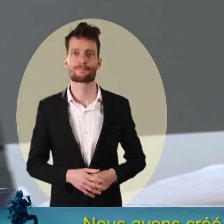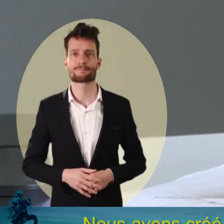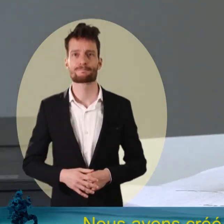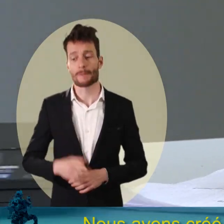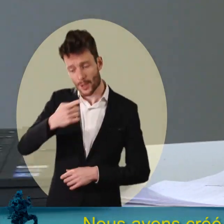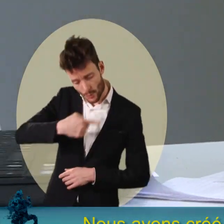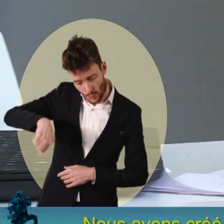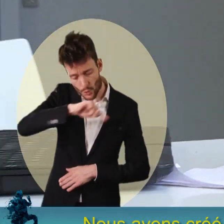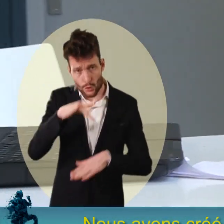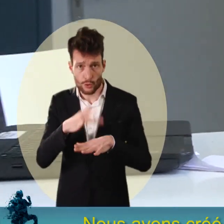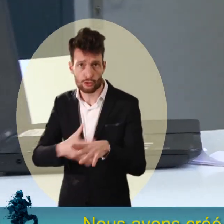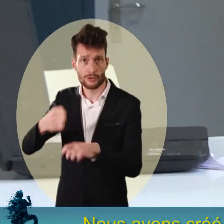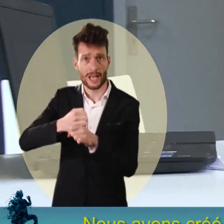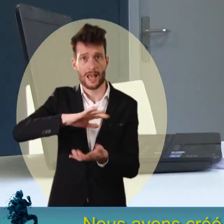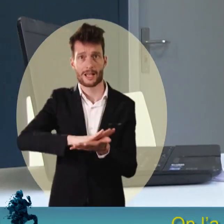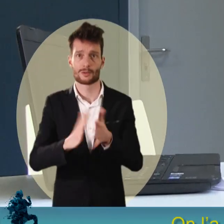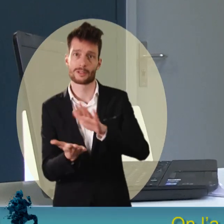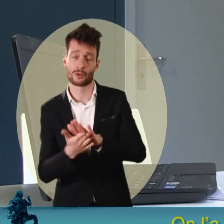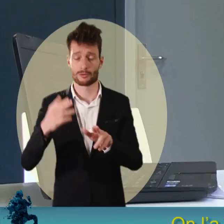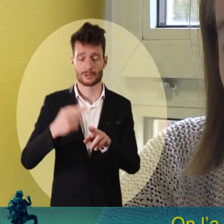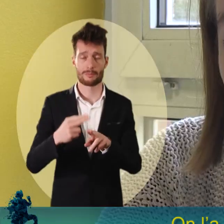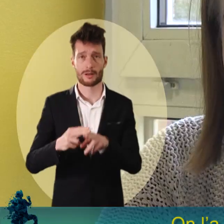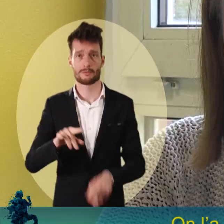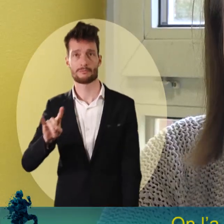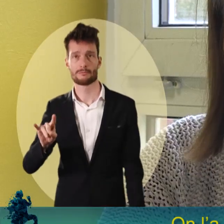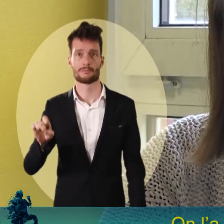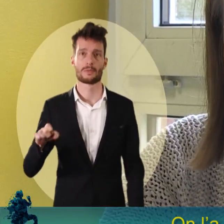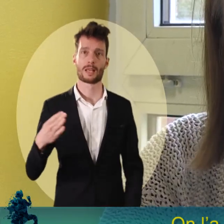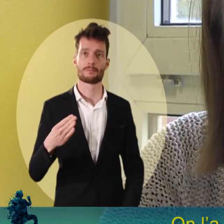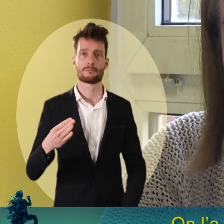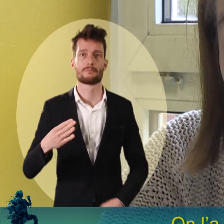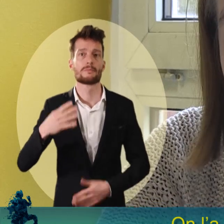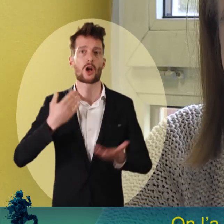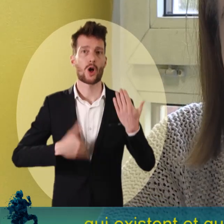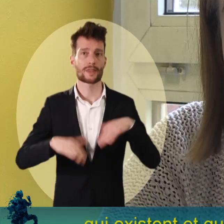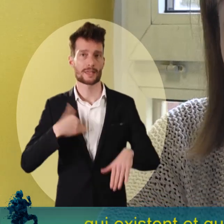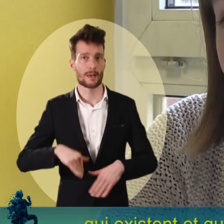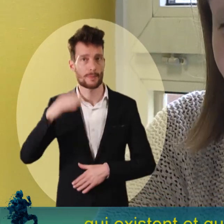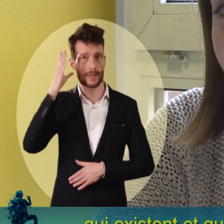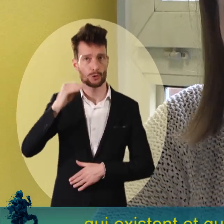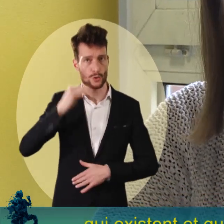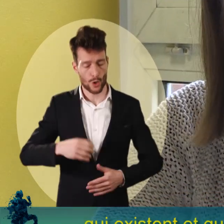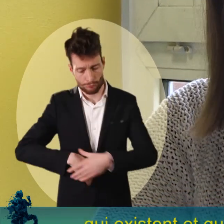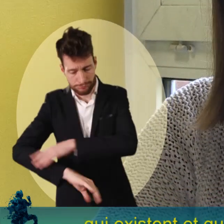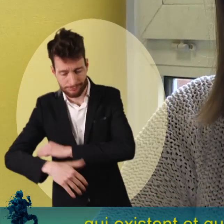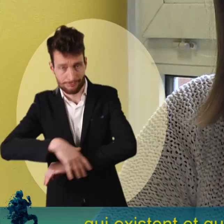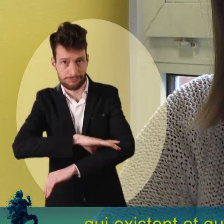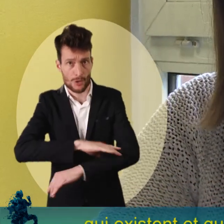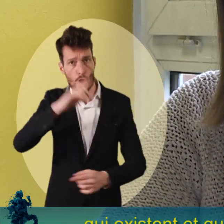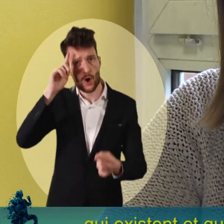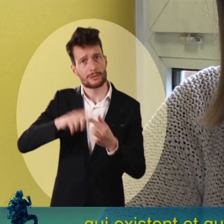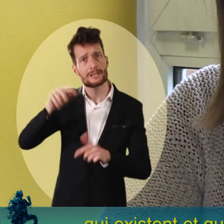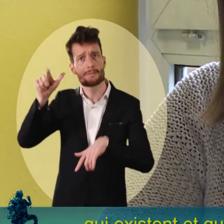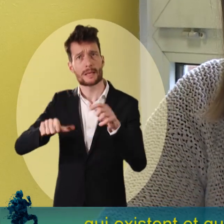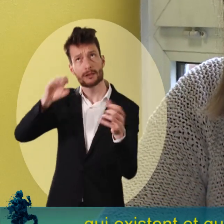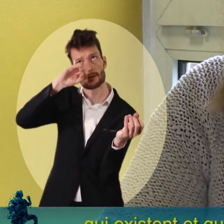'appelle Handicap étudiant mobilisé . On l'a fondé pour combattre les stéréotypes qui existent et qui sont liés à